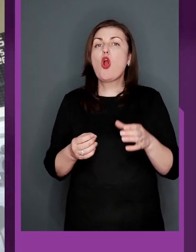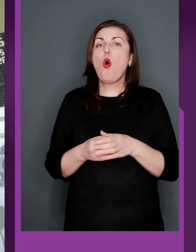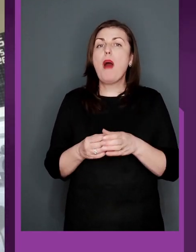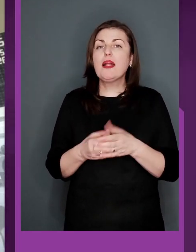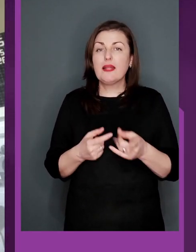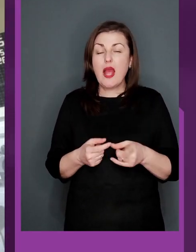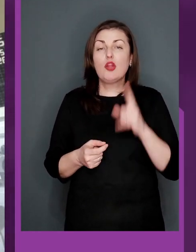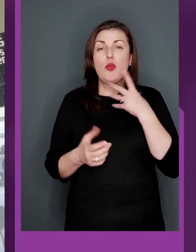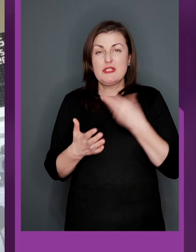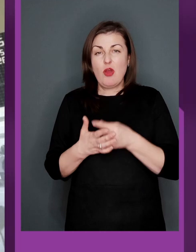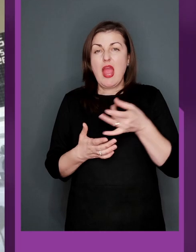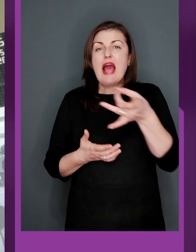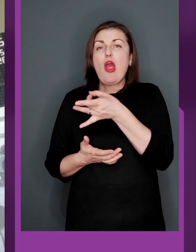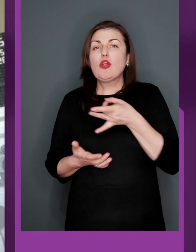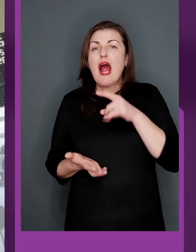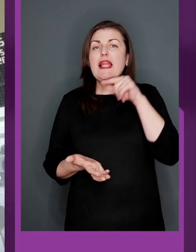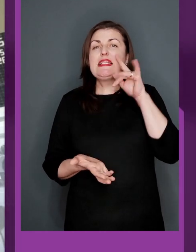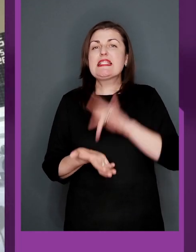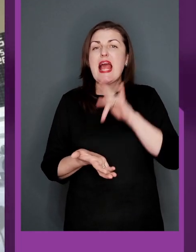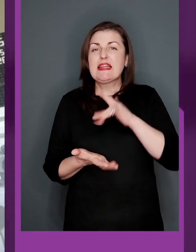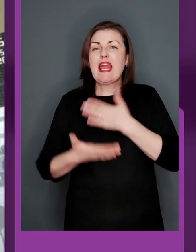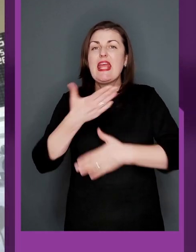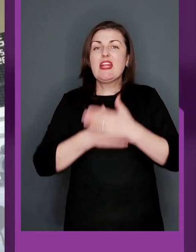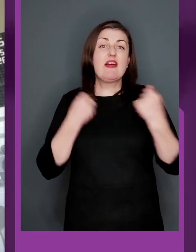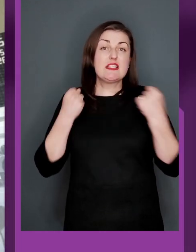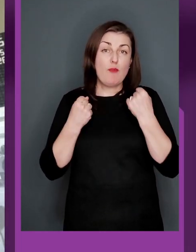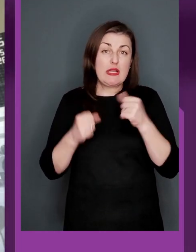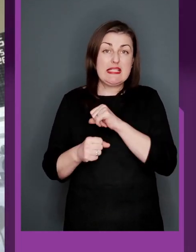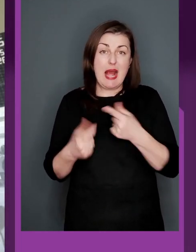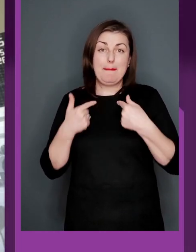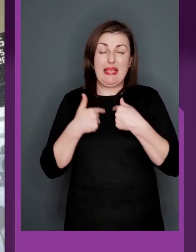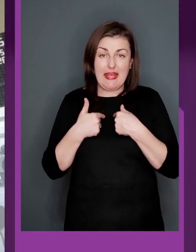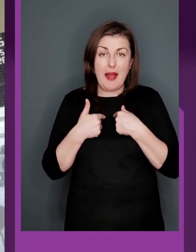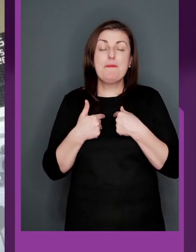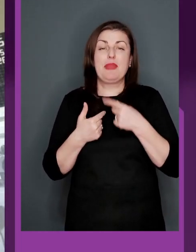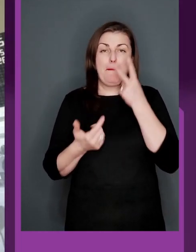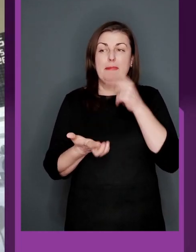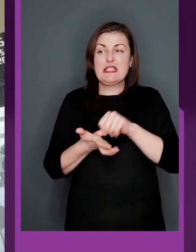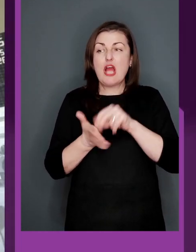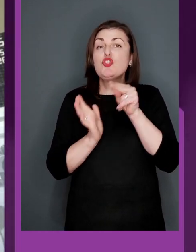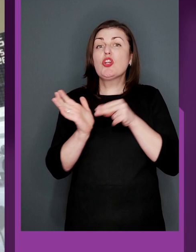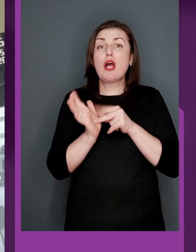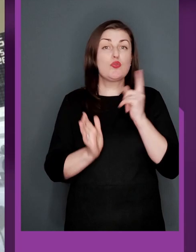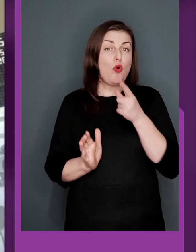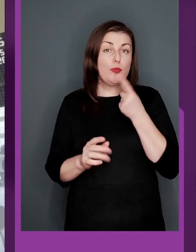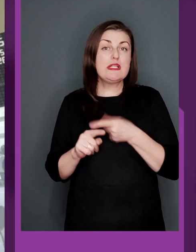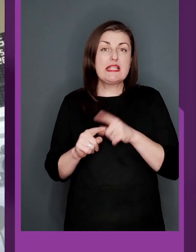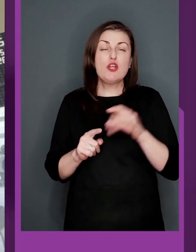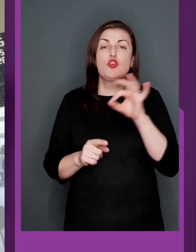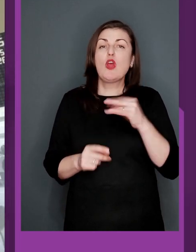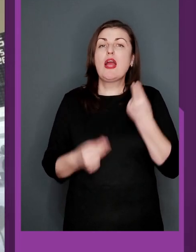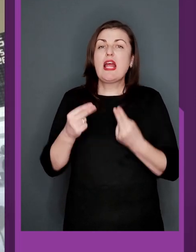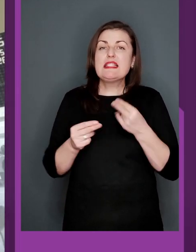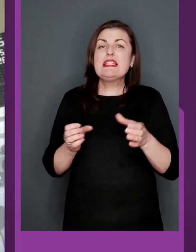команди, тобто свої обласні регіональні центри «Інваспорт». Саме я із Іваном Доненком представляємо Черкаську область,